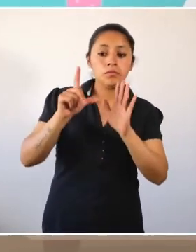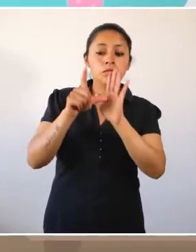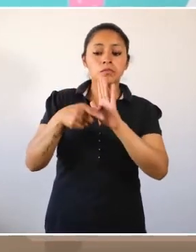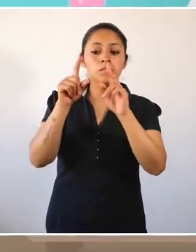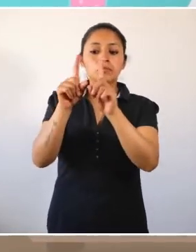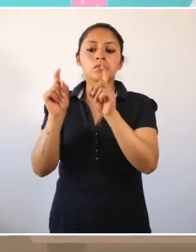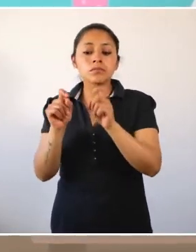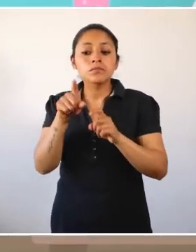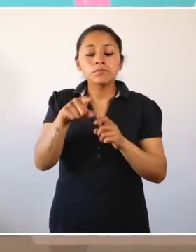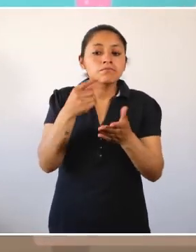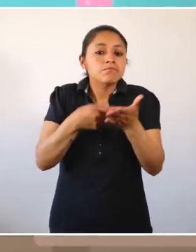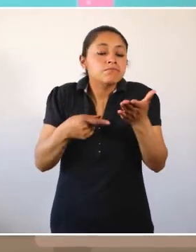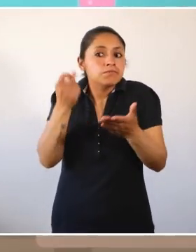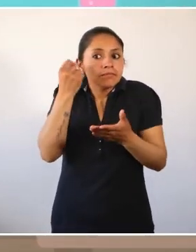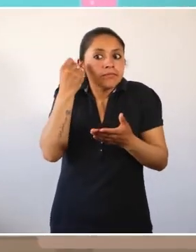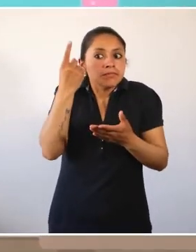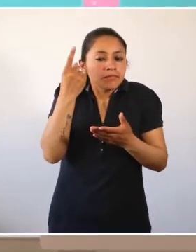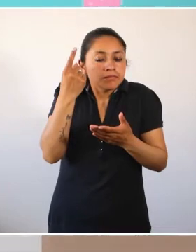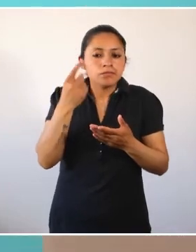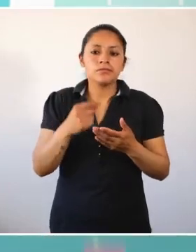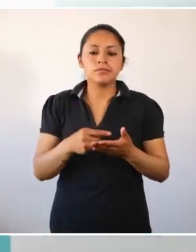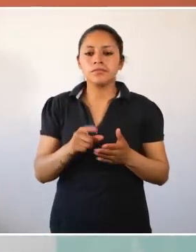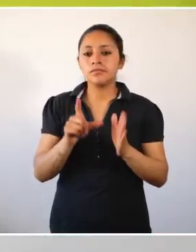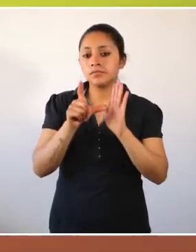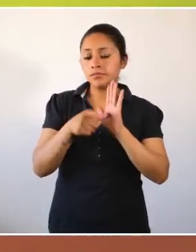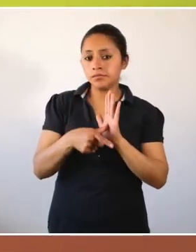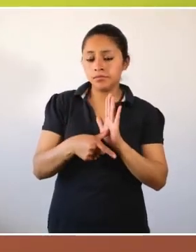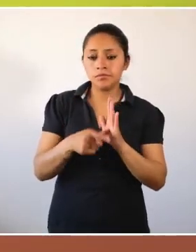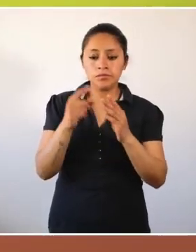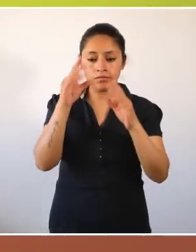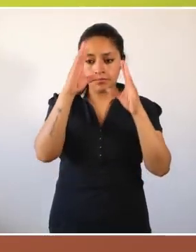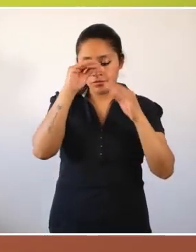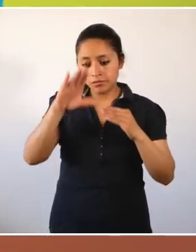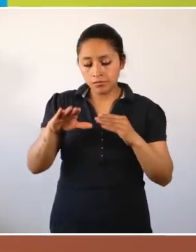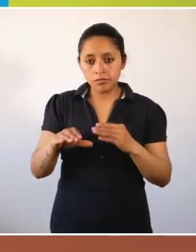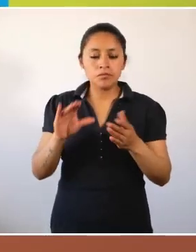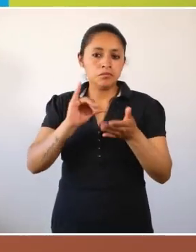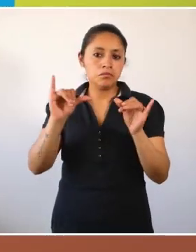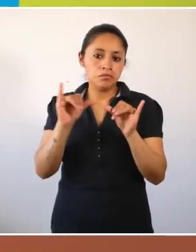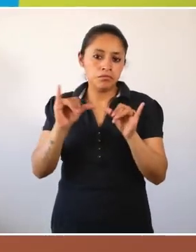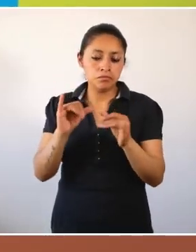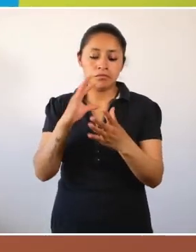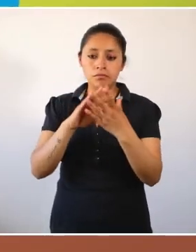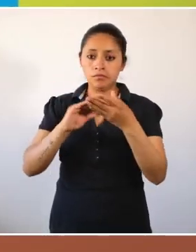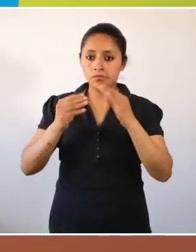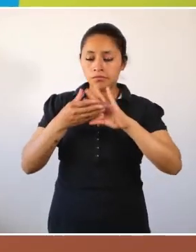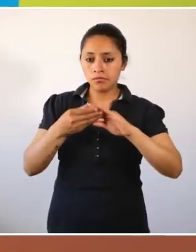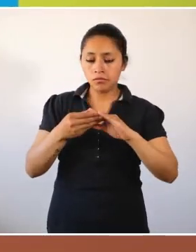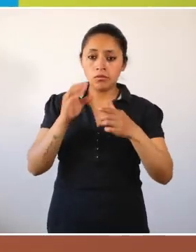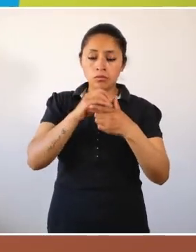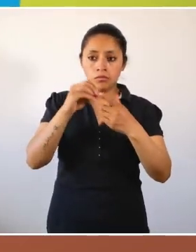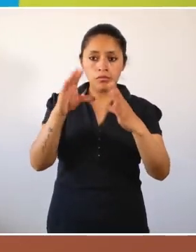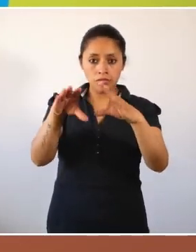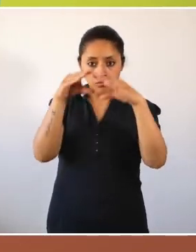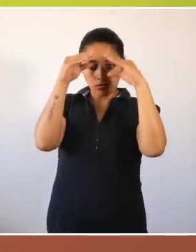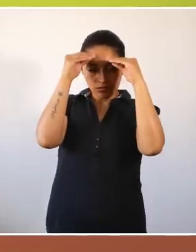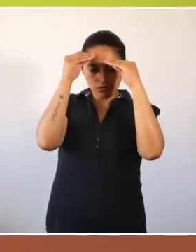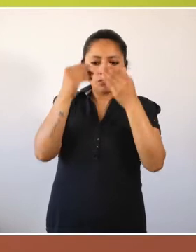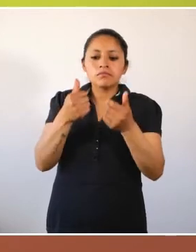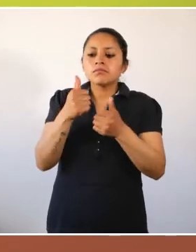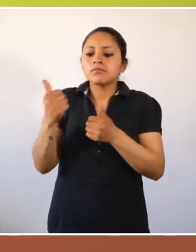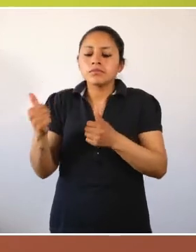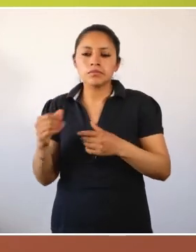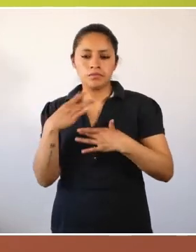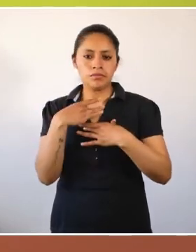wan yachachikuita, iachachus pa ikunaman gustan, jai ita wulachikui. Maekeng maskotatachus munanku, jai patapi parlasuchun.